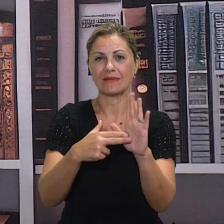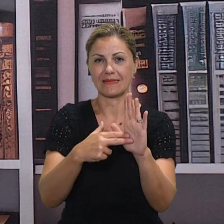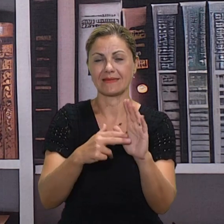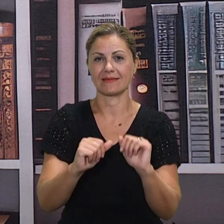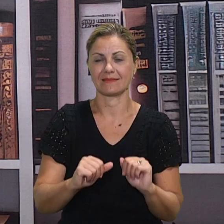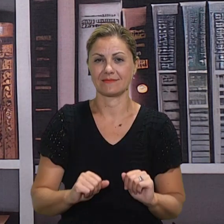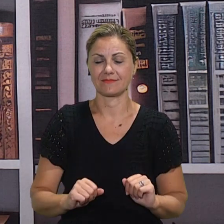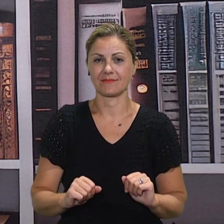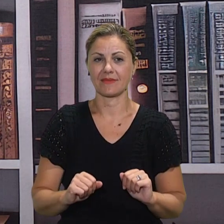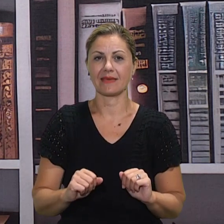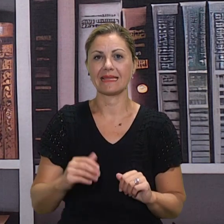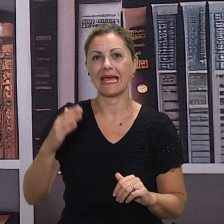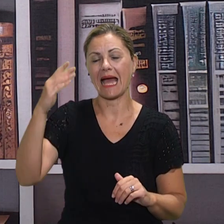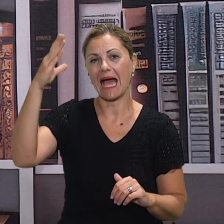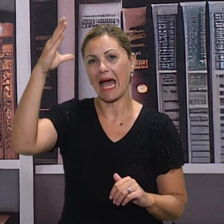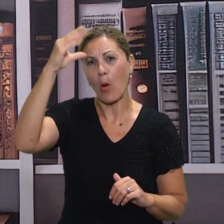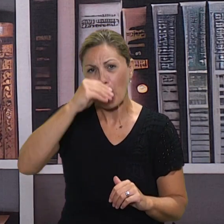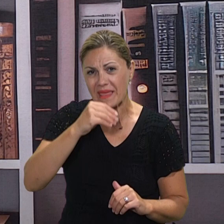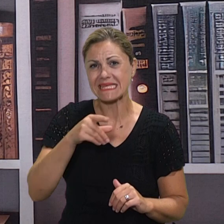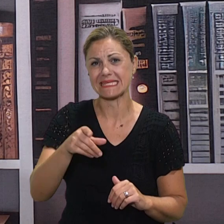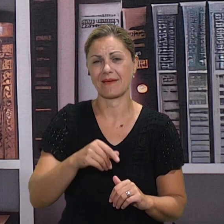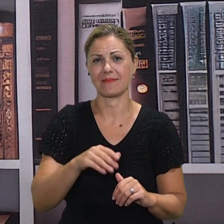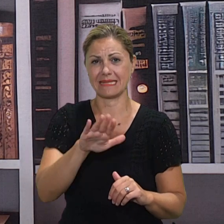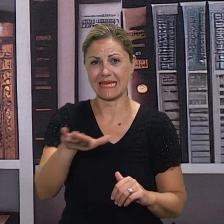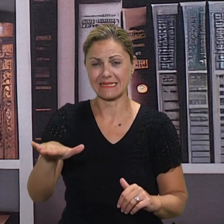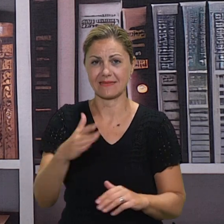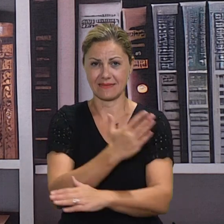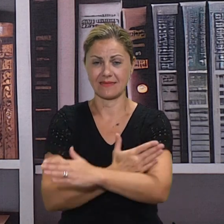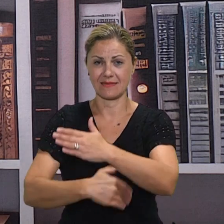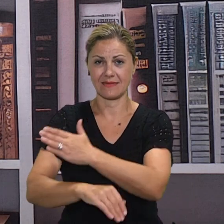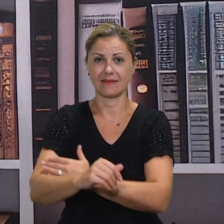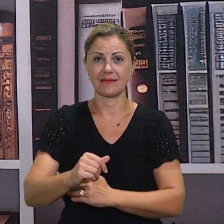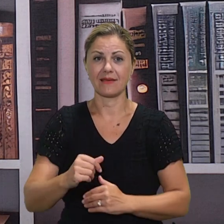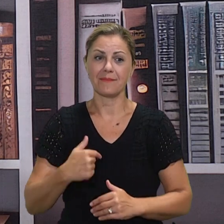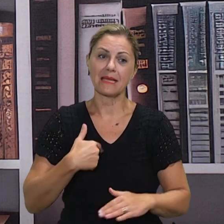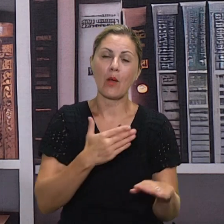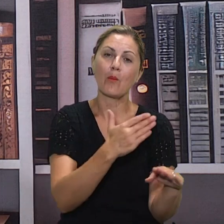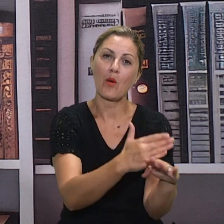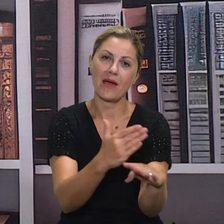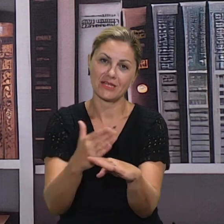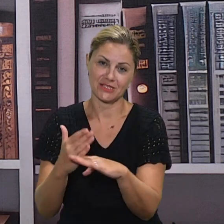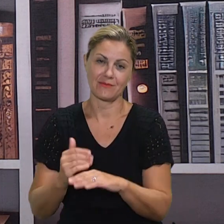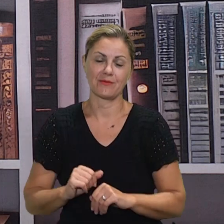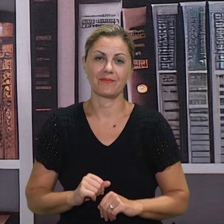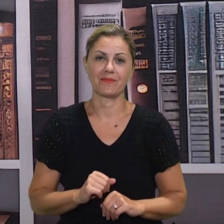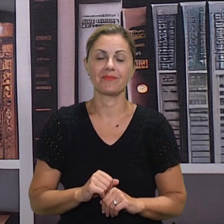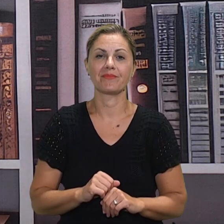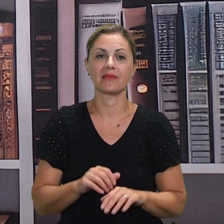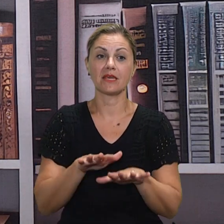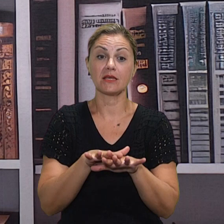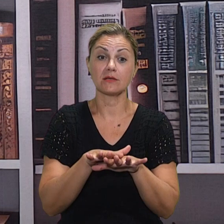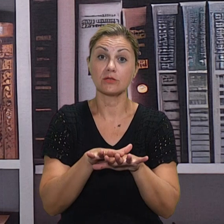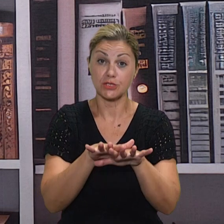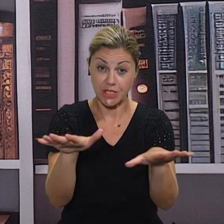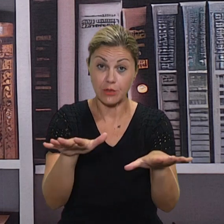koje su pri centru za autizam. Bavimo se svim humanitarnim akcijima vezano uz našu školu, uz naš grad, ali i diljem ljepe